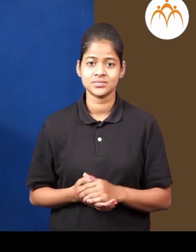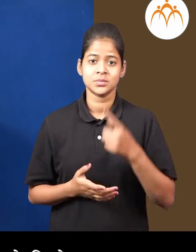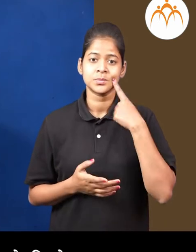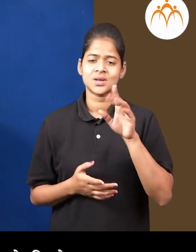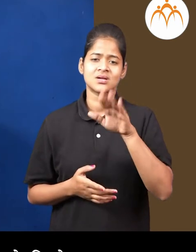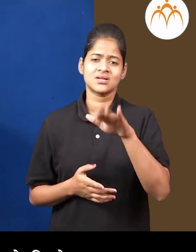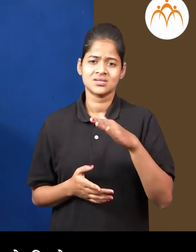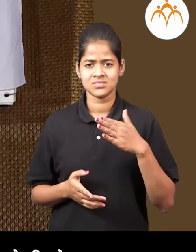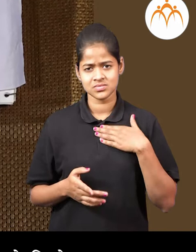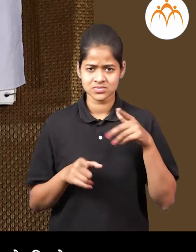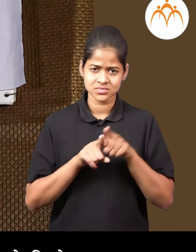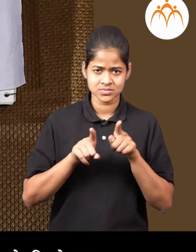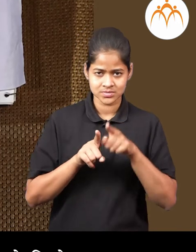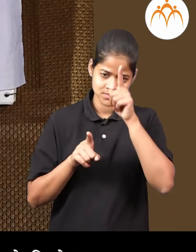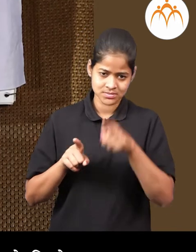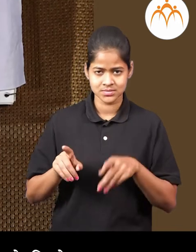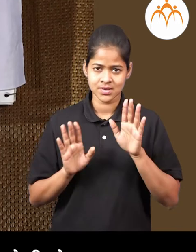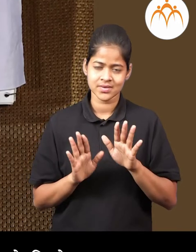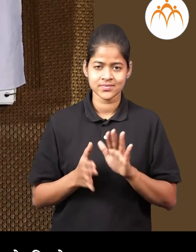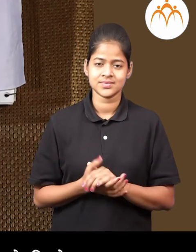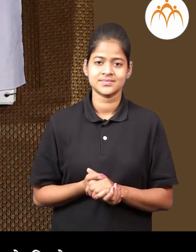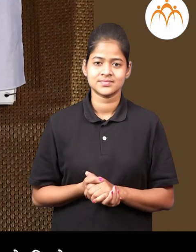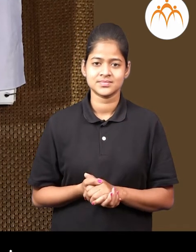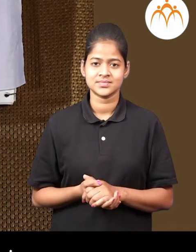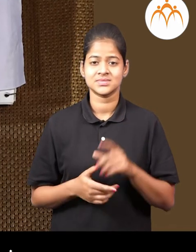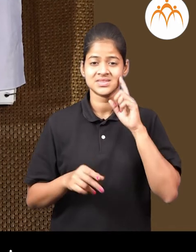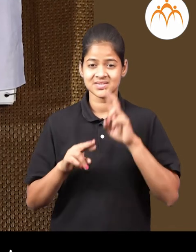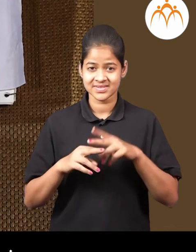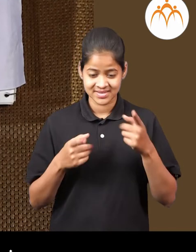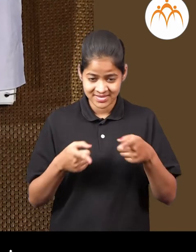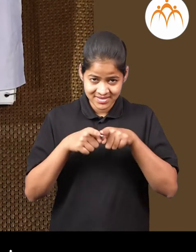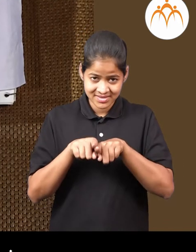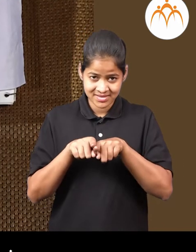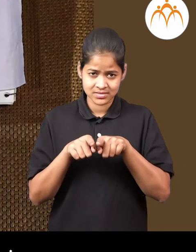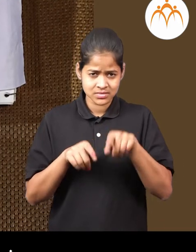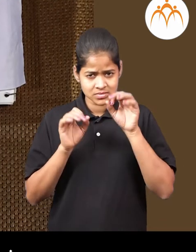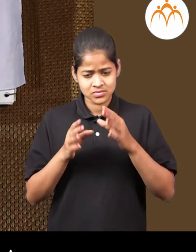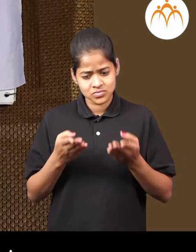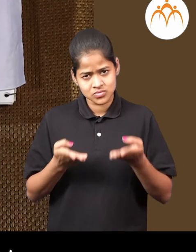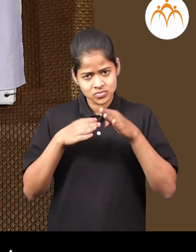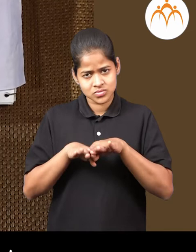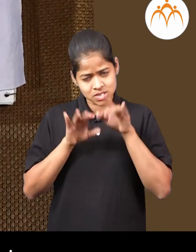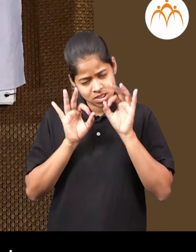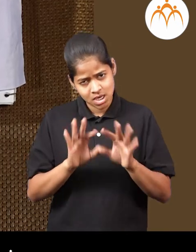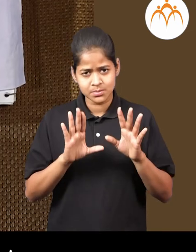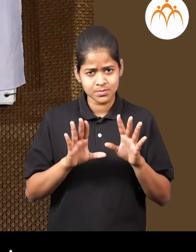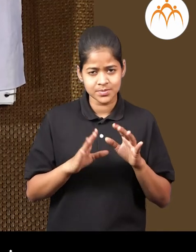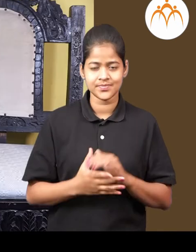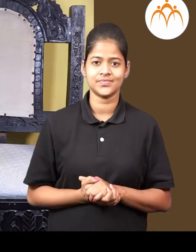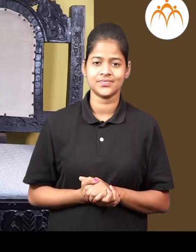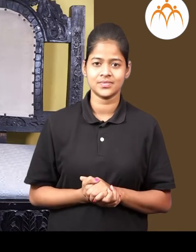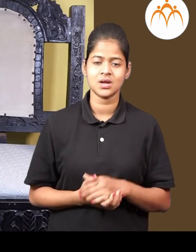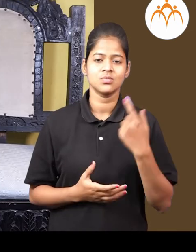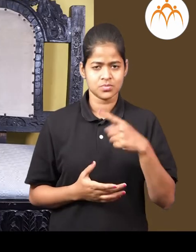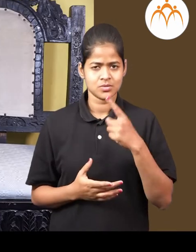बाबा ही पणाणखी एक रेशा है ठीकोणाद इथे दुमडले तर दोनी बाजु तंतो तंत जुलताथ